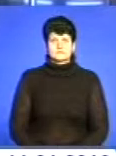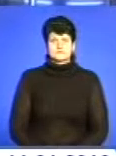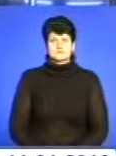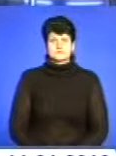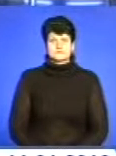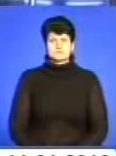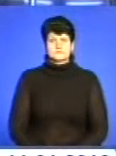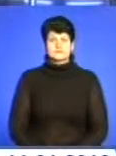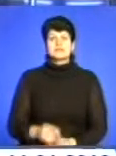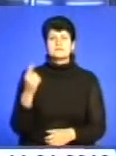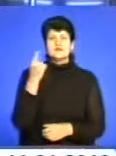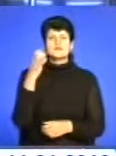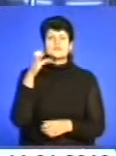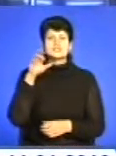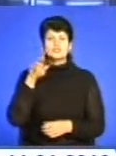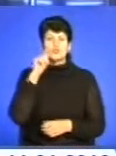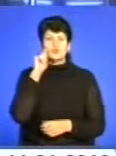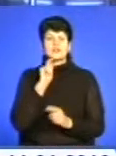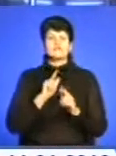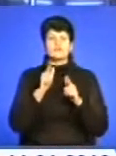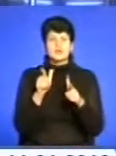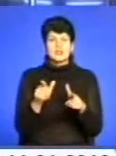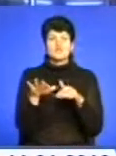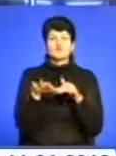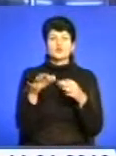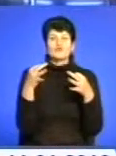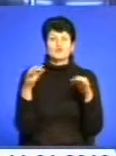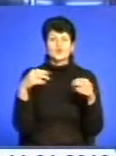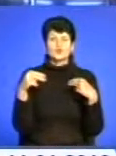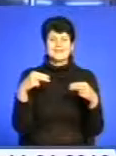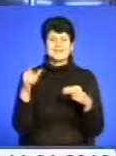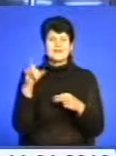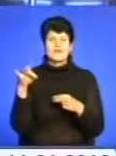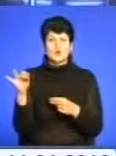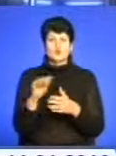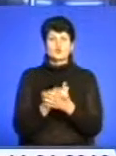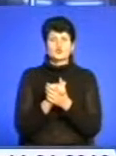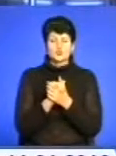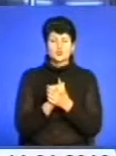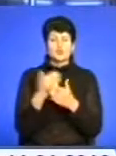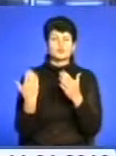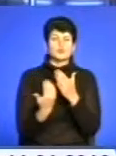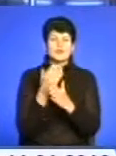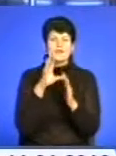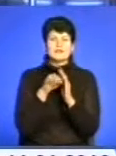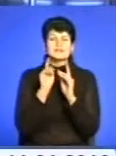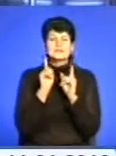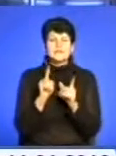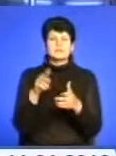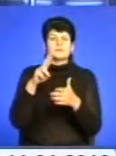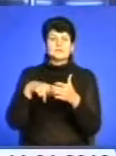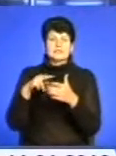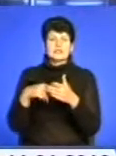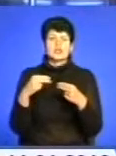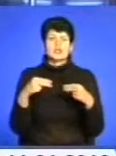З 1 січня Україна вступила у зону вільної торгівлі з Євросоюзом. Нововведення стосуватиметься тільки мита на товари. Реальні зміни